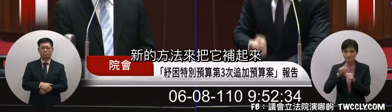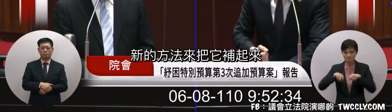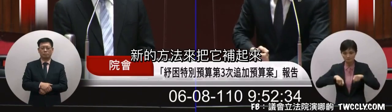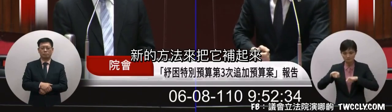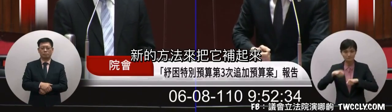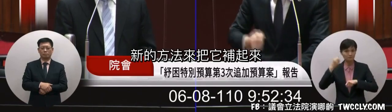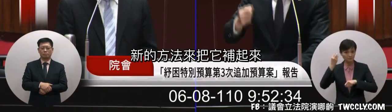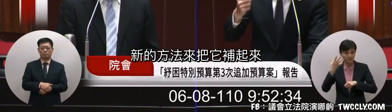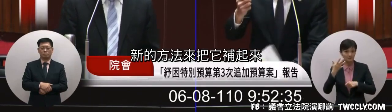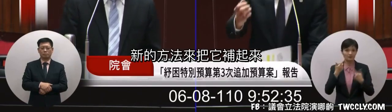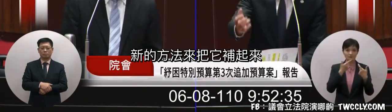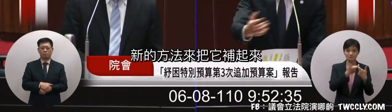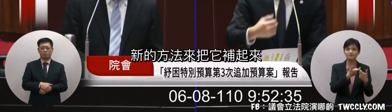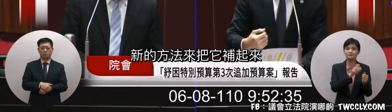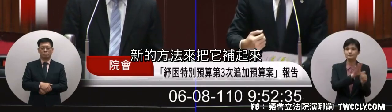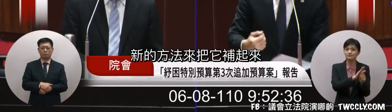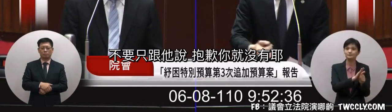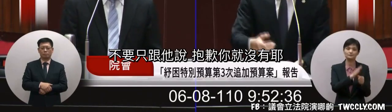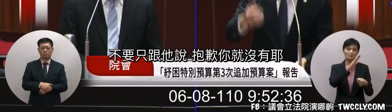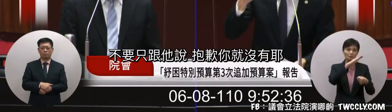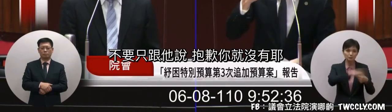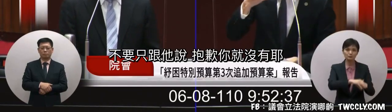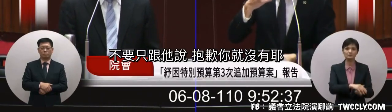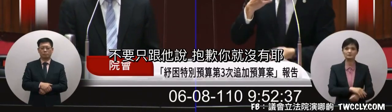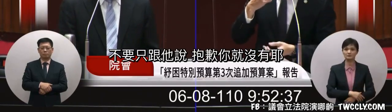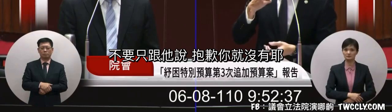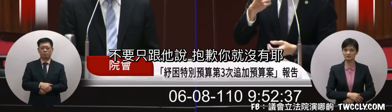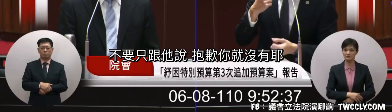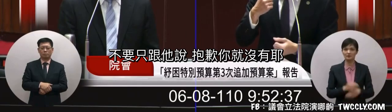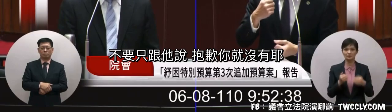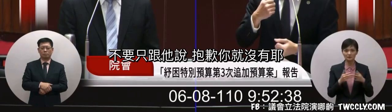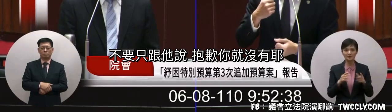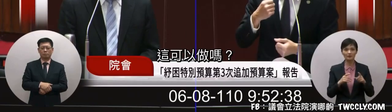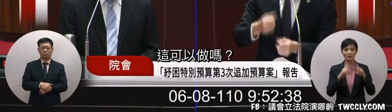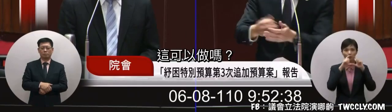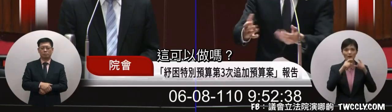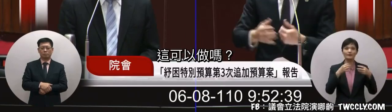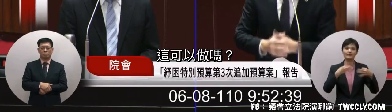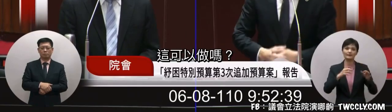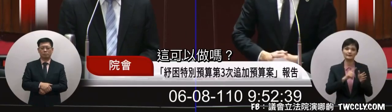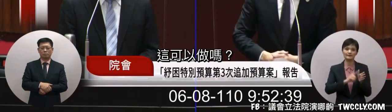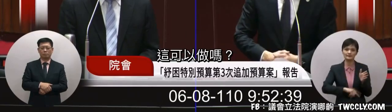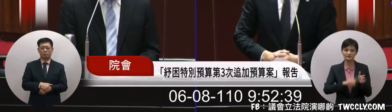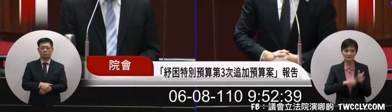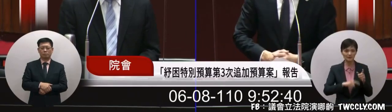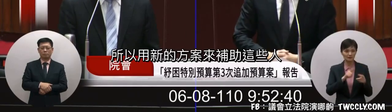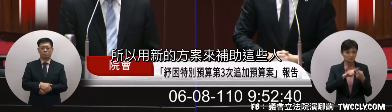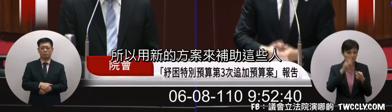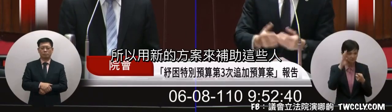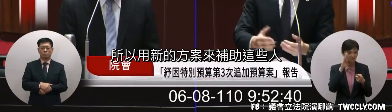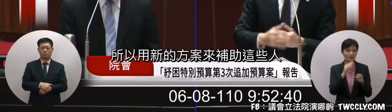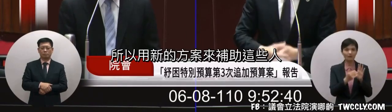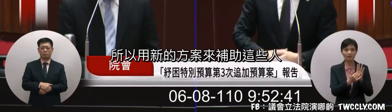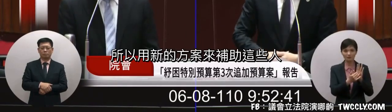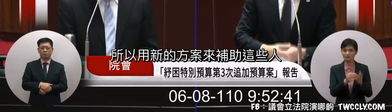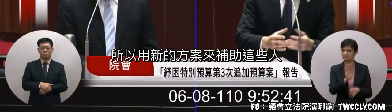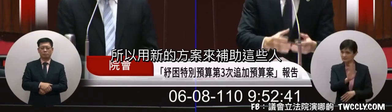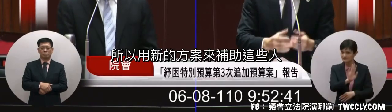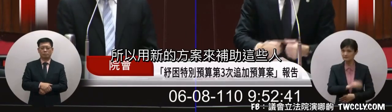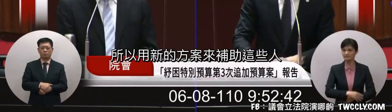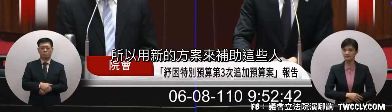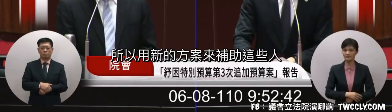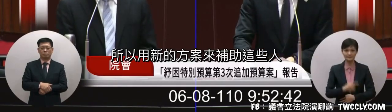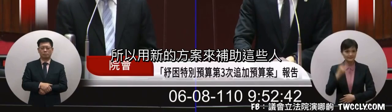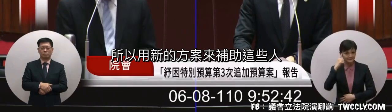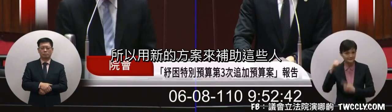新的方法來補起來不要只跟他說抱歉你就沒有這可以做所以說新的方案來